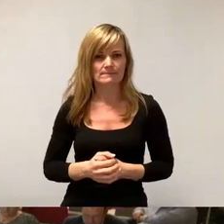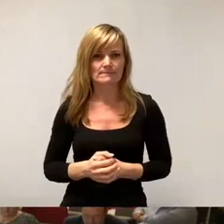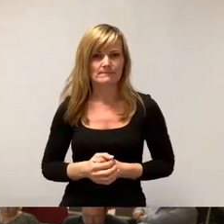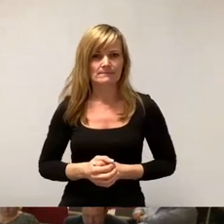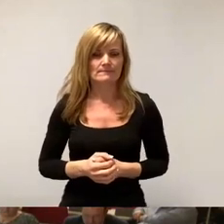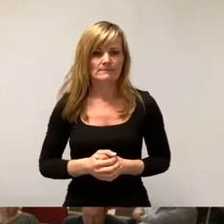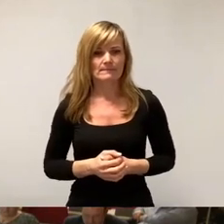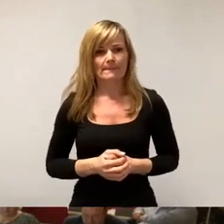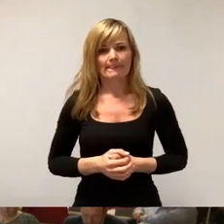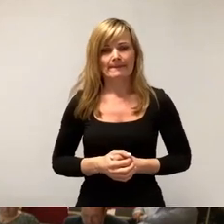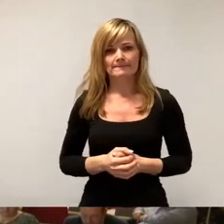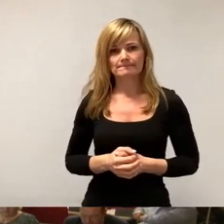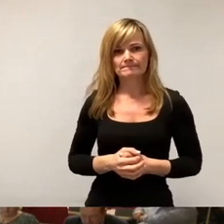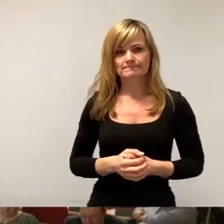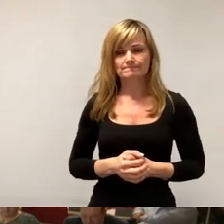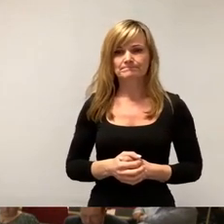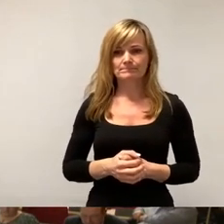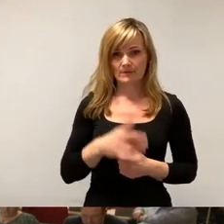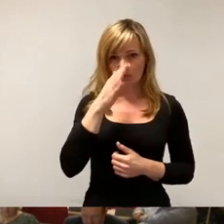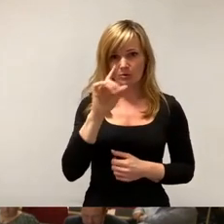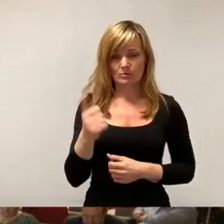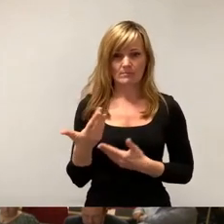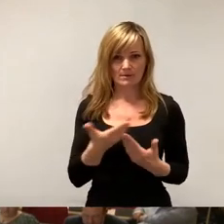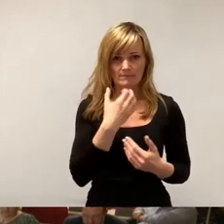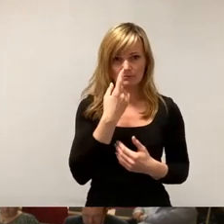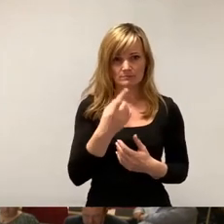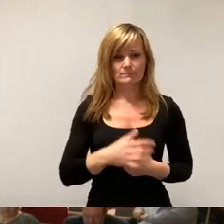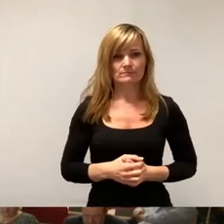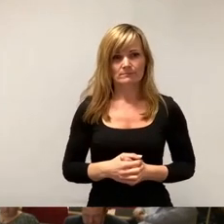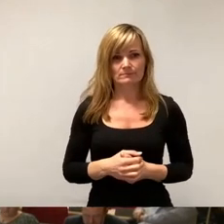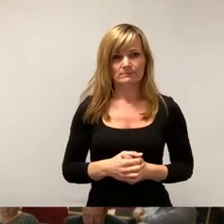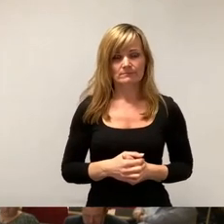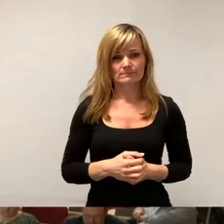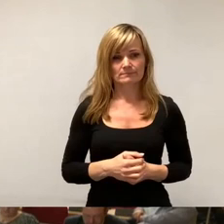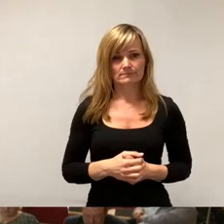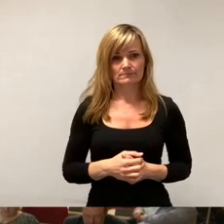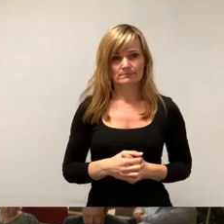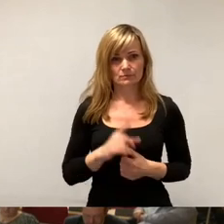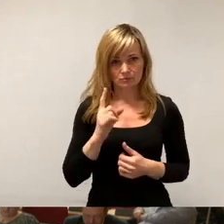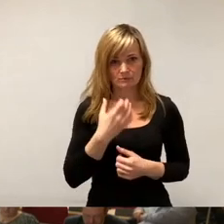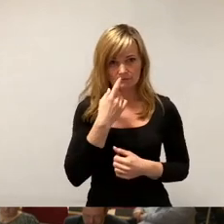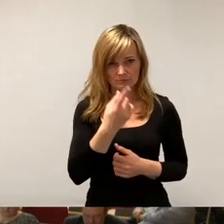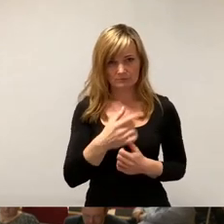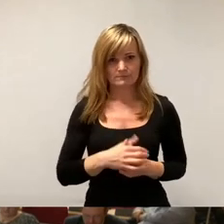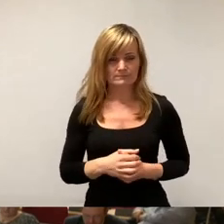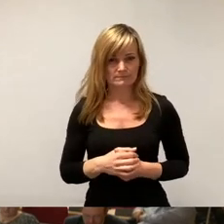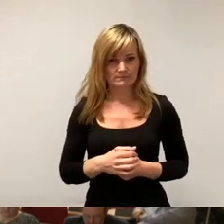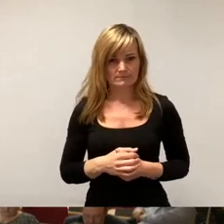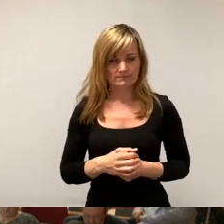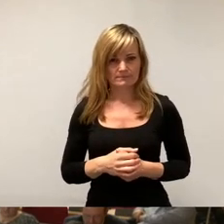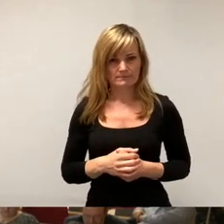Wird Bündnis 90 die Kuhin das Wort gewünscht? Nein? Doch? Dann Herr Dr. Teppe, bitte.